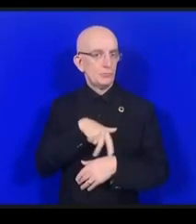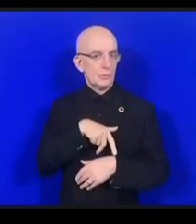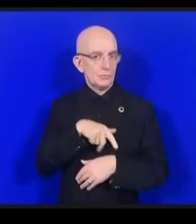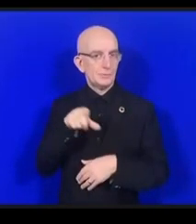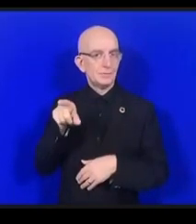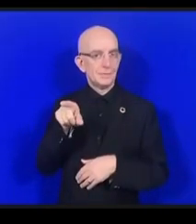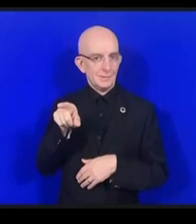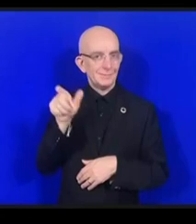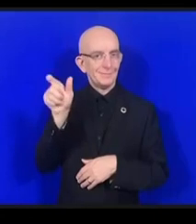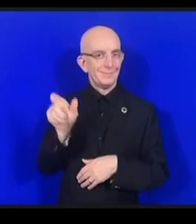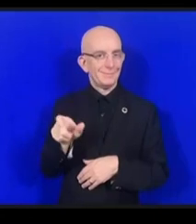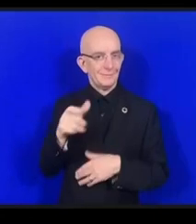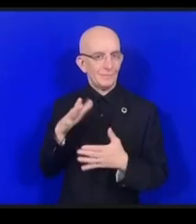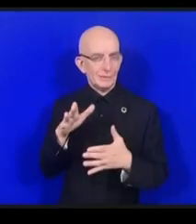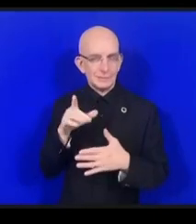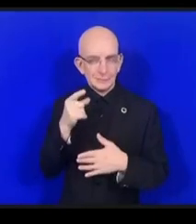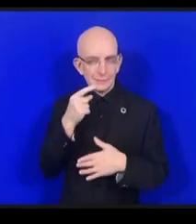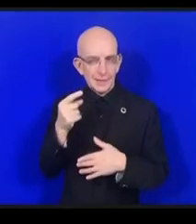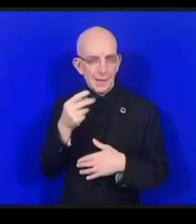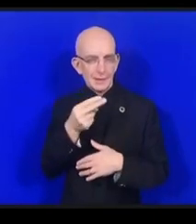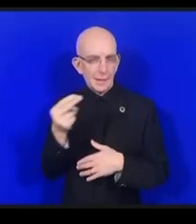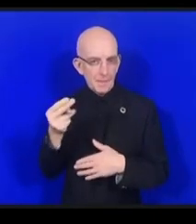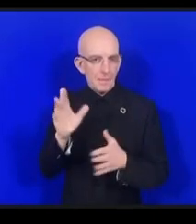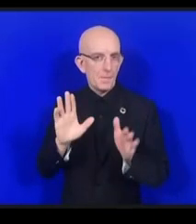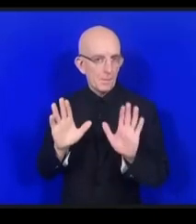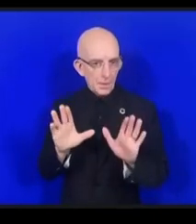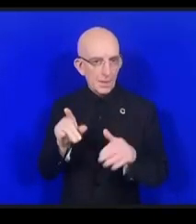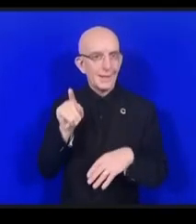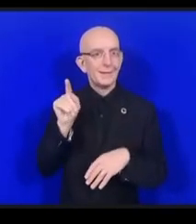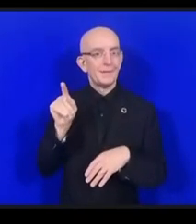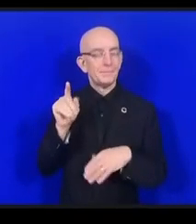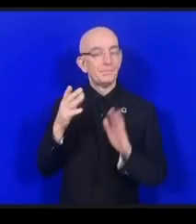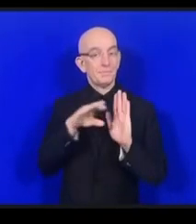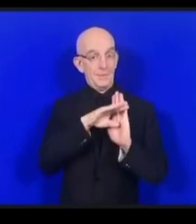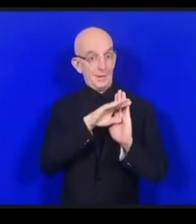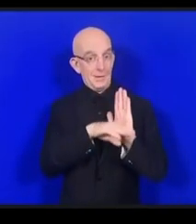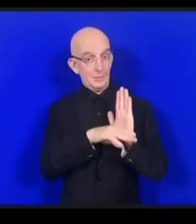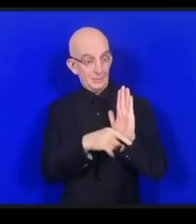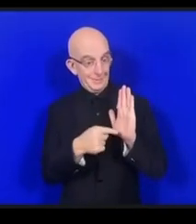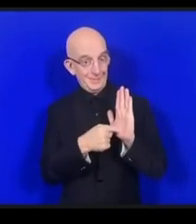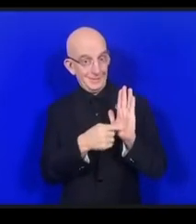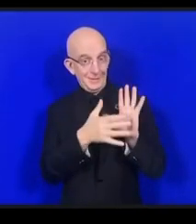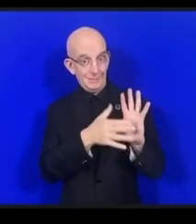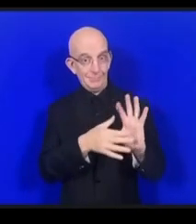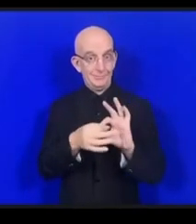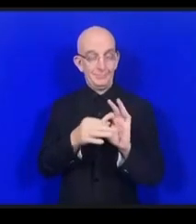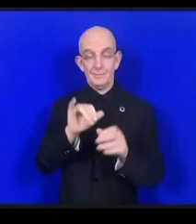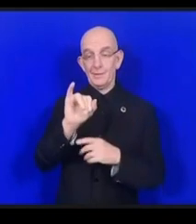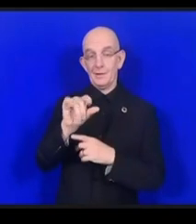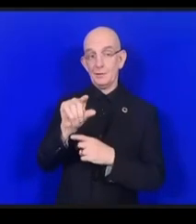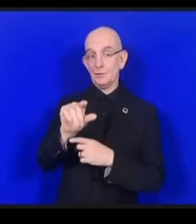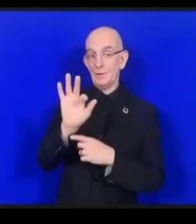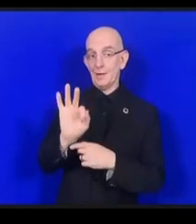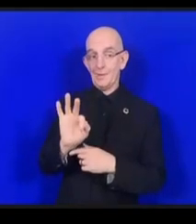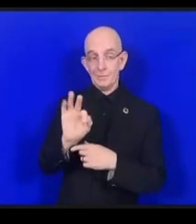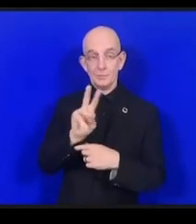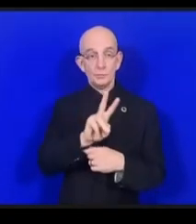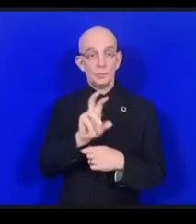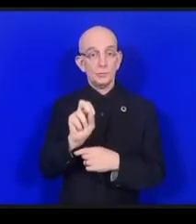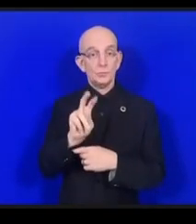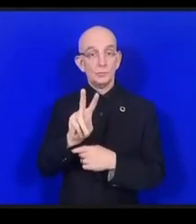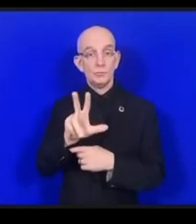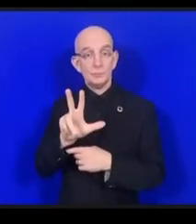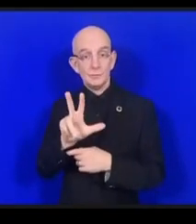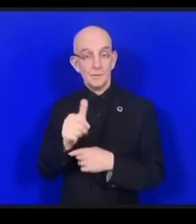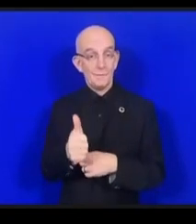2023, le tout premier jour. Il nous a encouragés à accélérer les applications dynamiques pour les ODD,